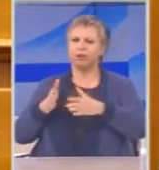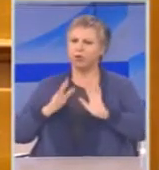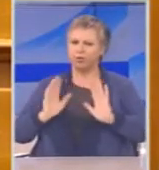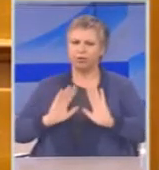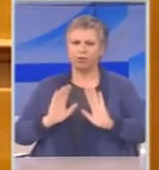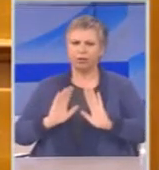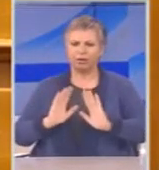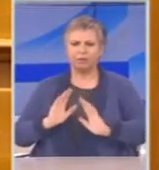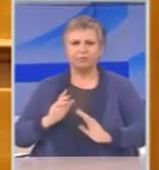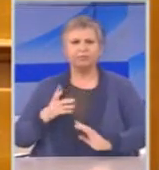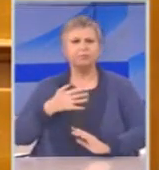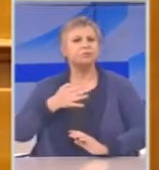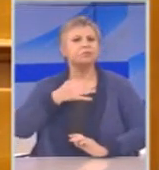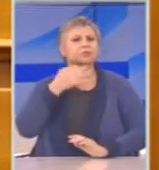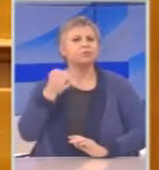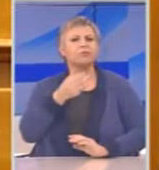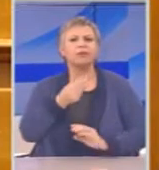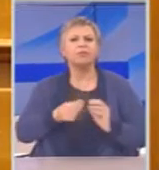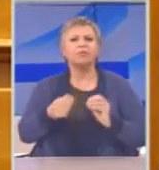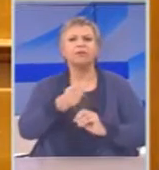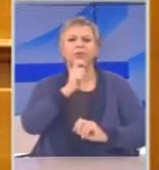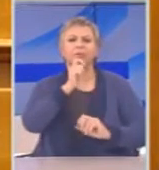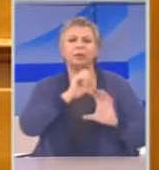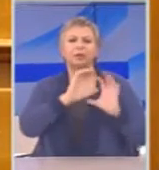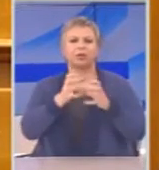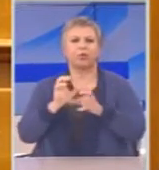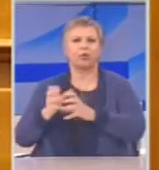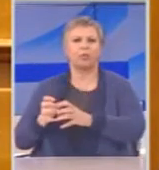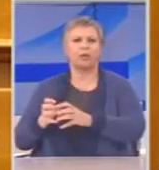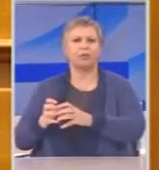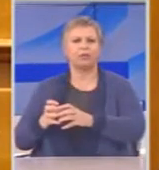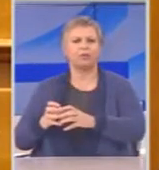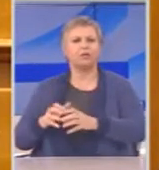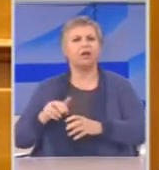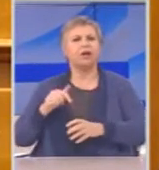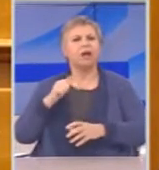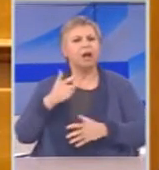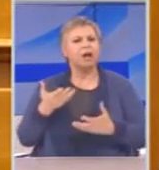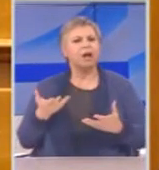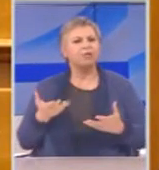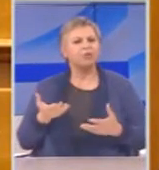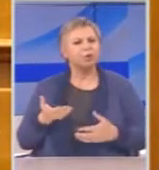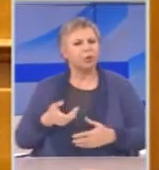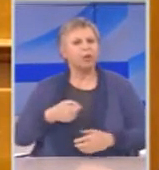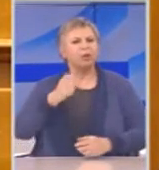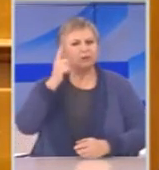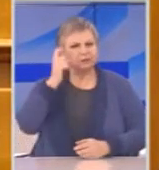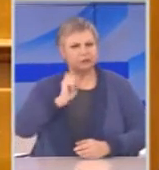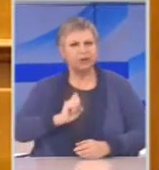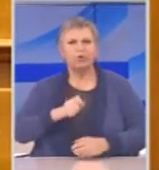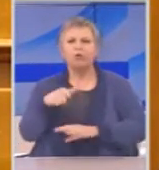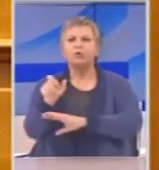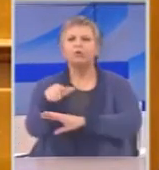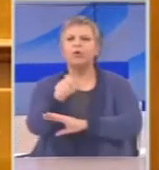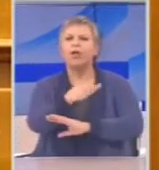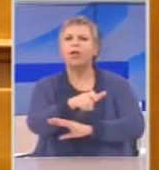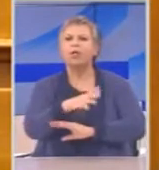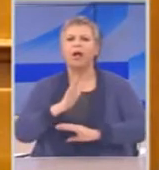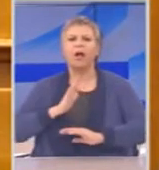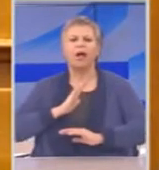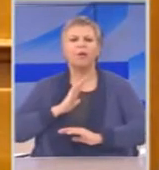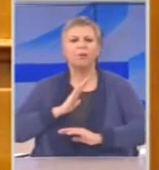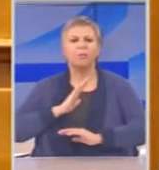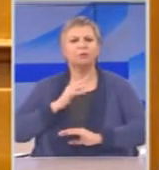παραμένει η ίδια η αντίληψη για τη δυνατότητα κρίσης του Έλληνα και της Ελληνίδας πολίτη.